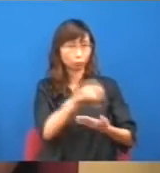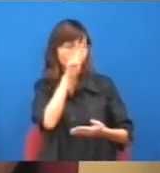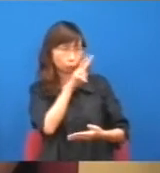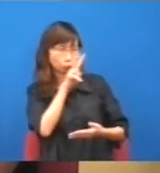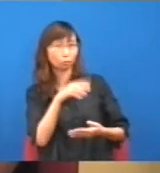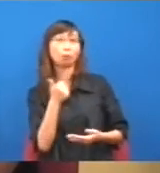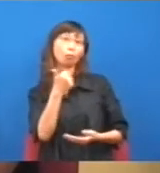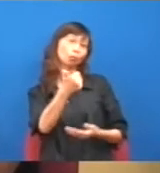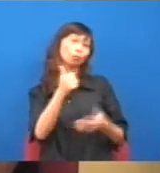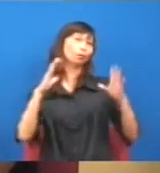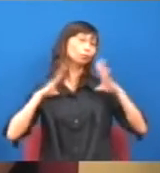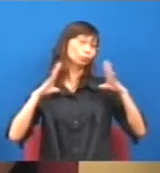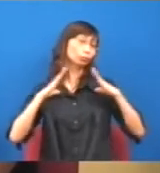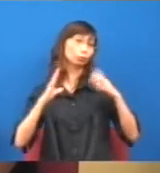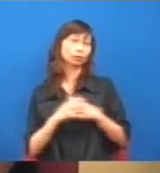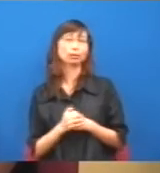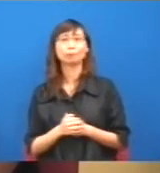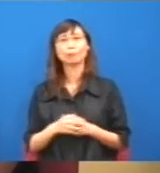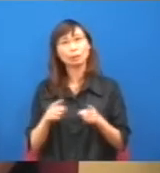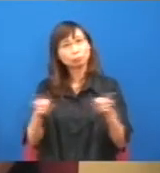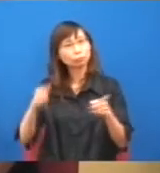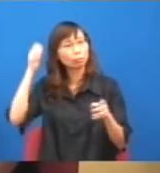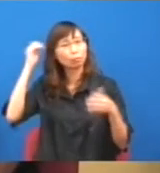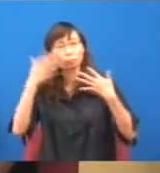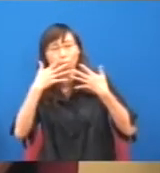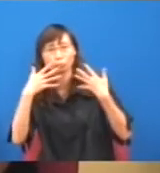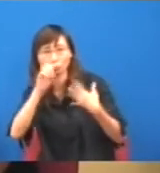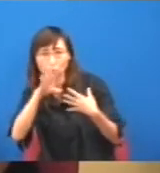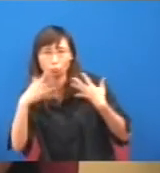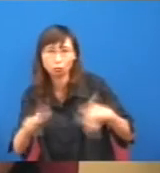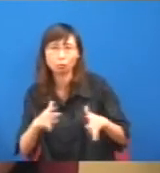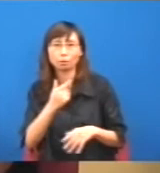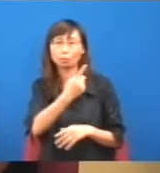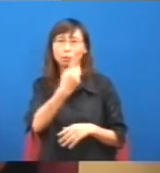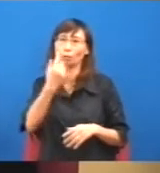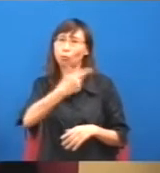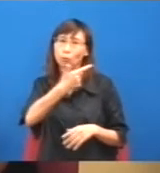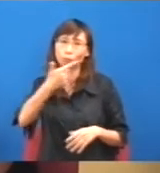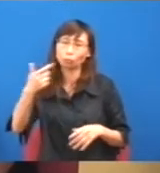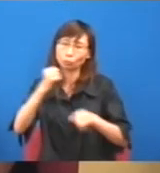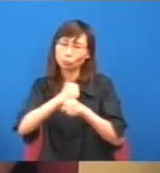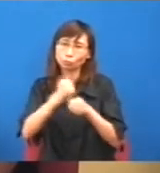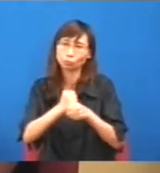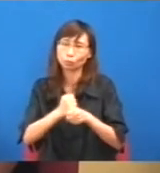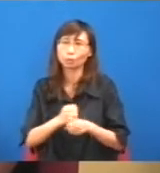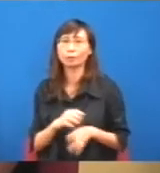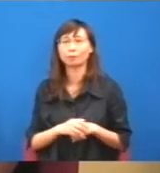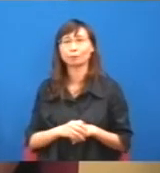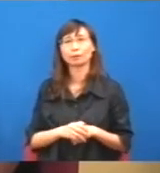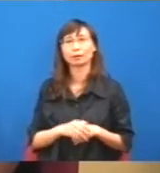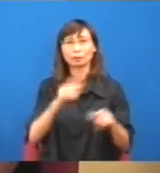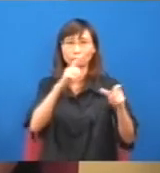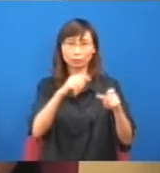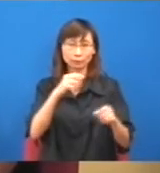的說法就是,你最低工資,是所有行業都是同一個身水,因為不同的工資本身有